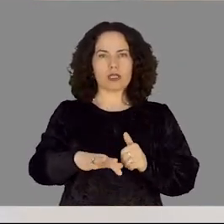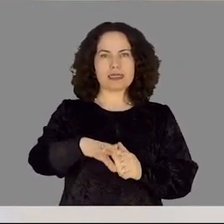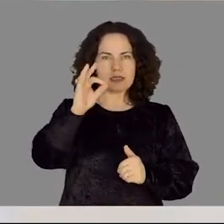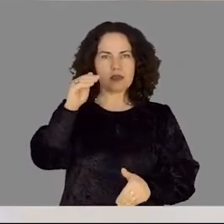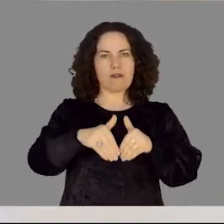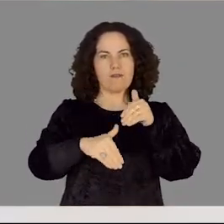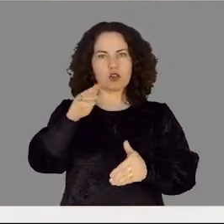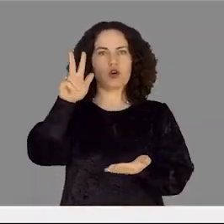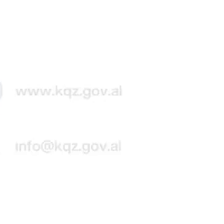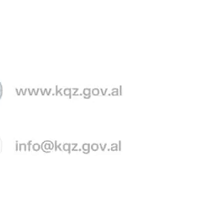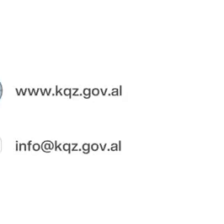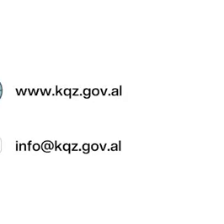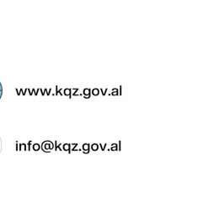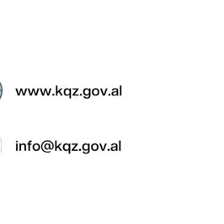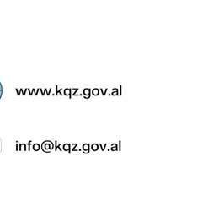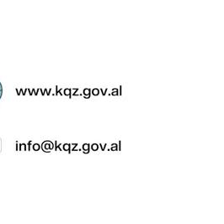vendos.